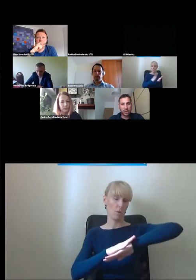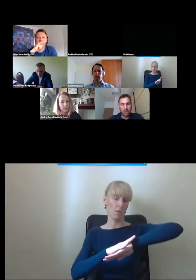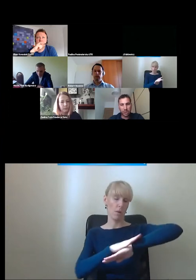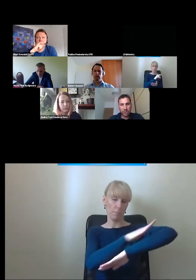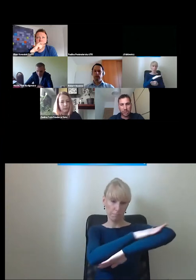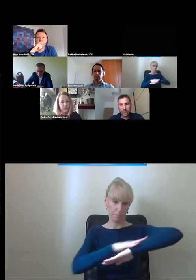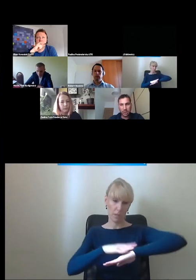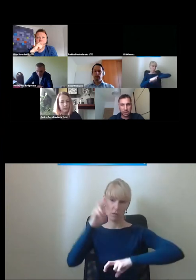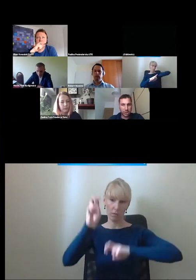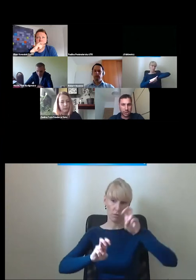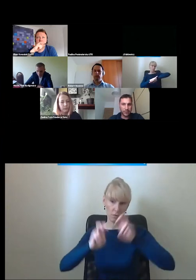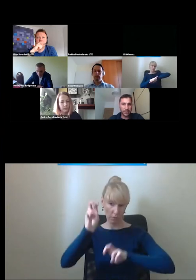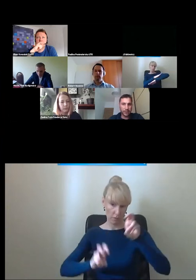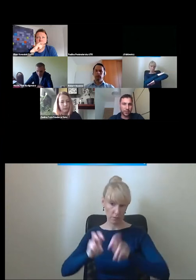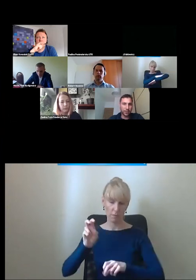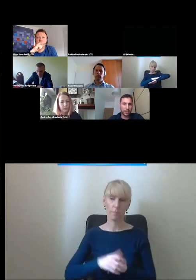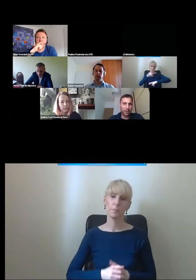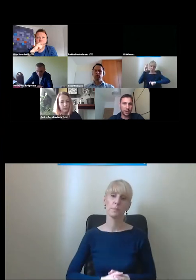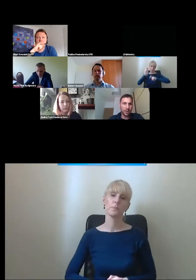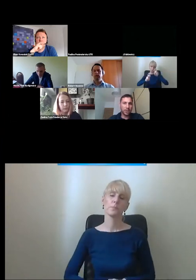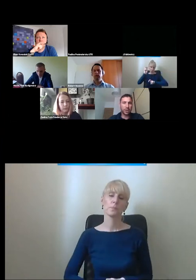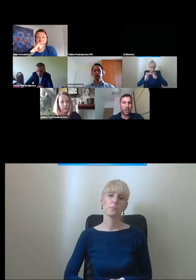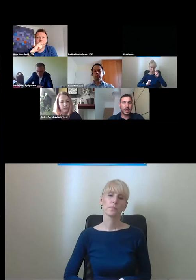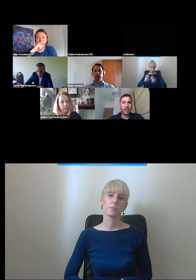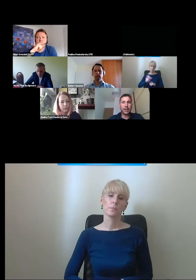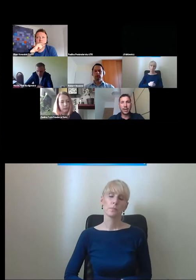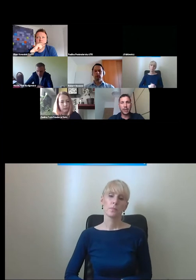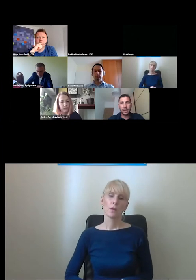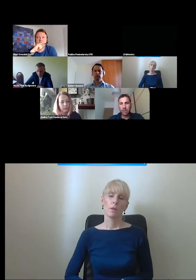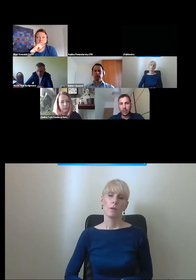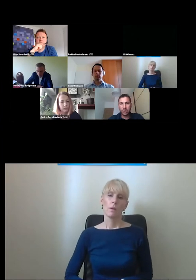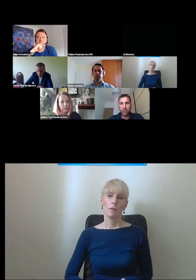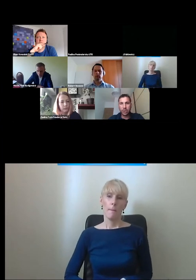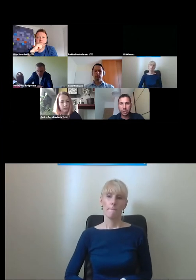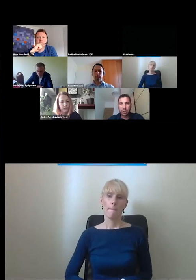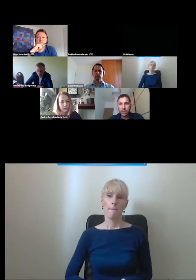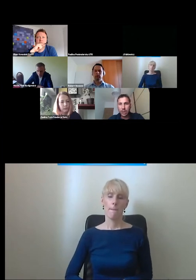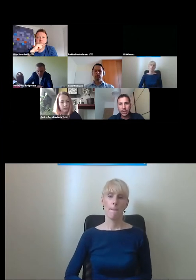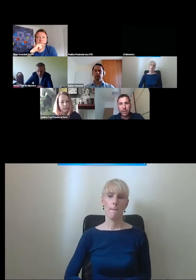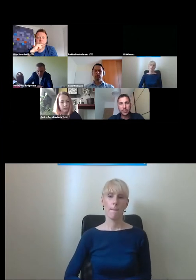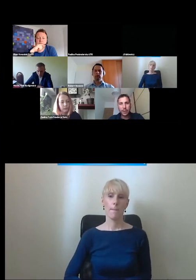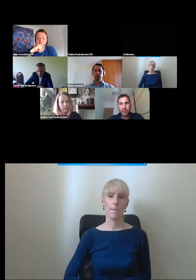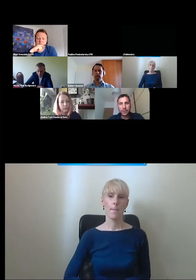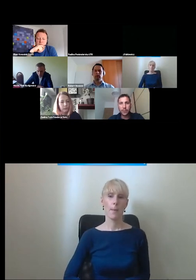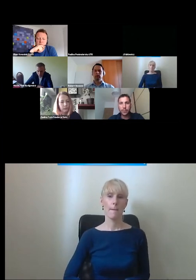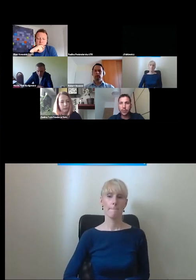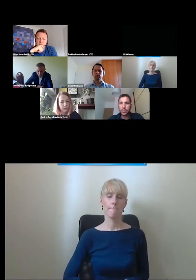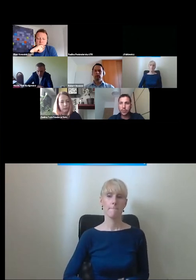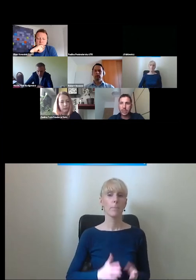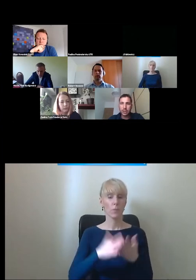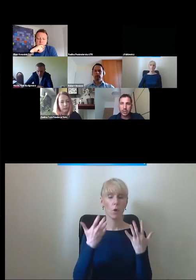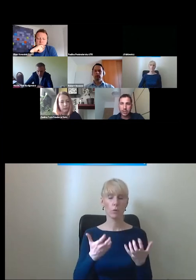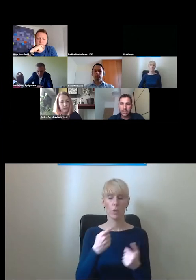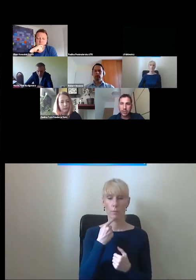czy dźwig osobowy, to tak naprawdę chciałem przytoczyć tutaj Państwu